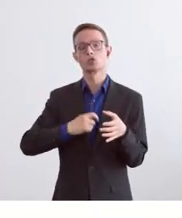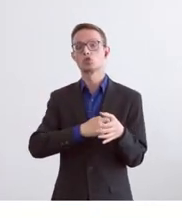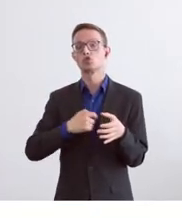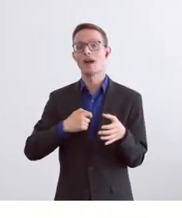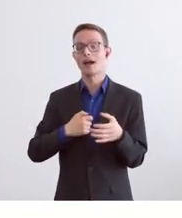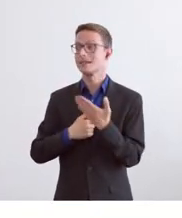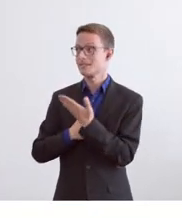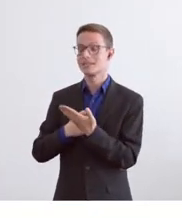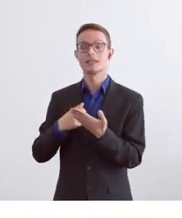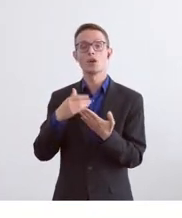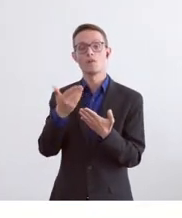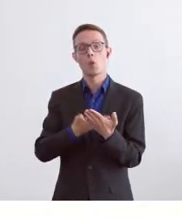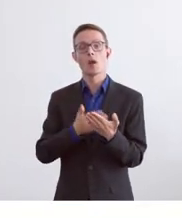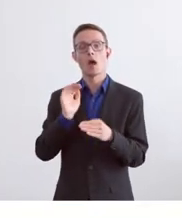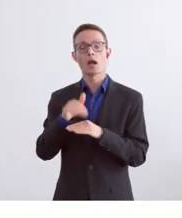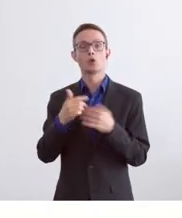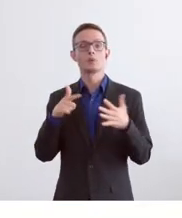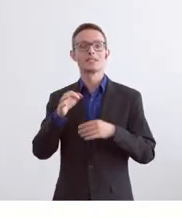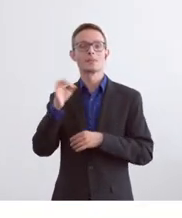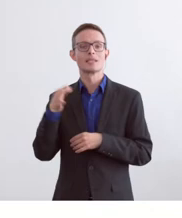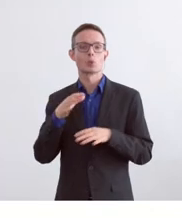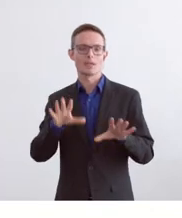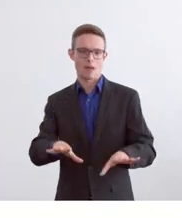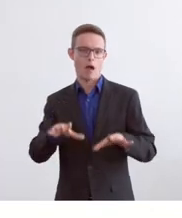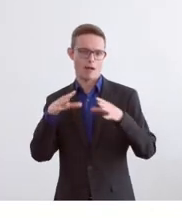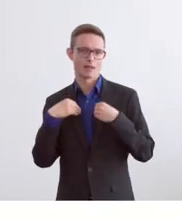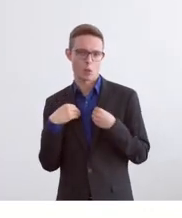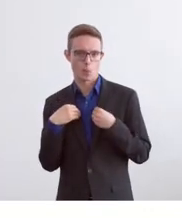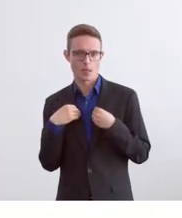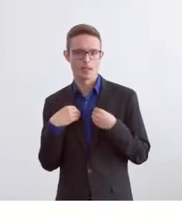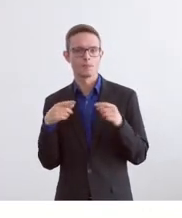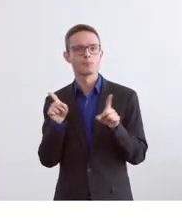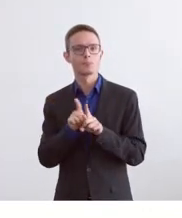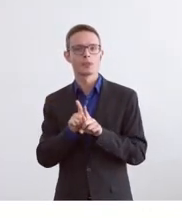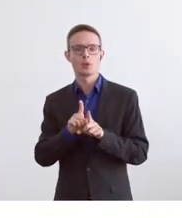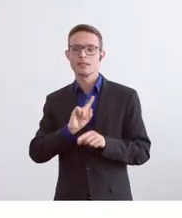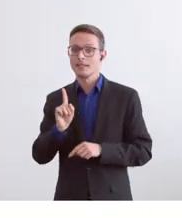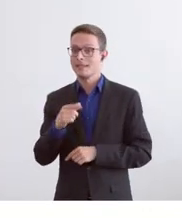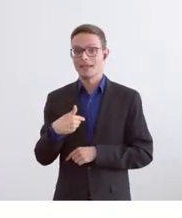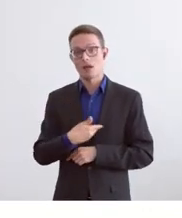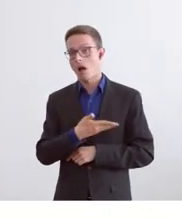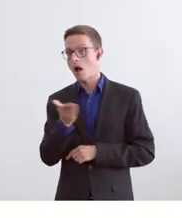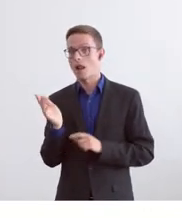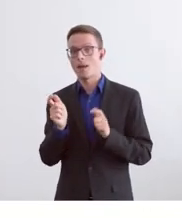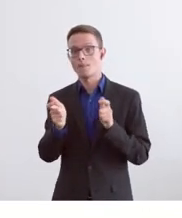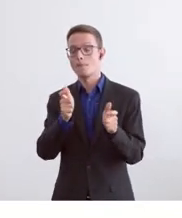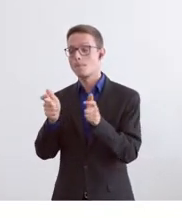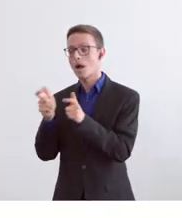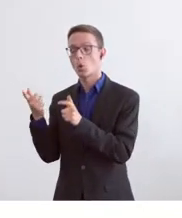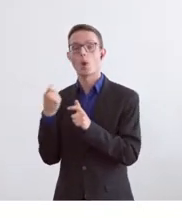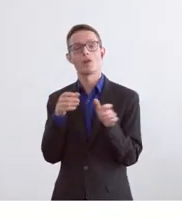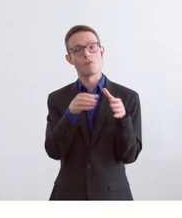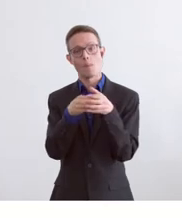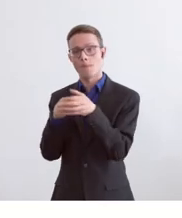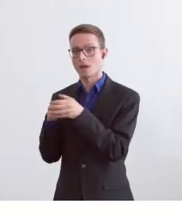70% angenommen worden. Da ist es offensichtlich auch so, dass nicht alle Parolen von ihren jeweiligen Parteien